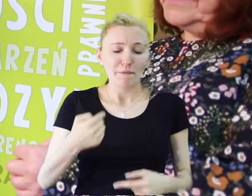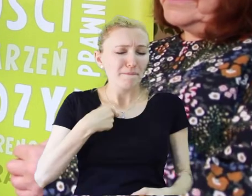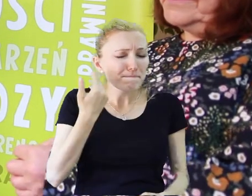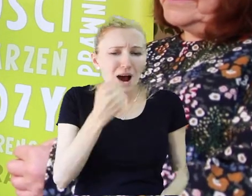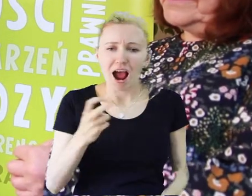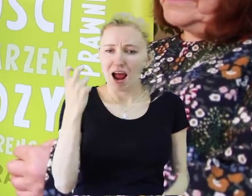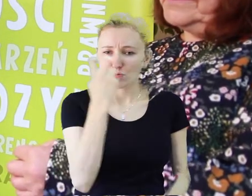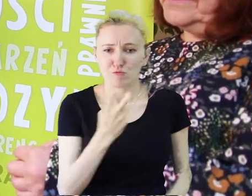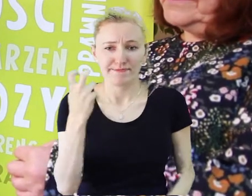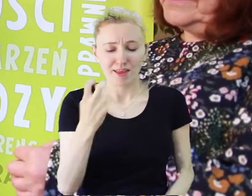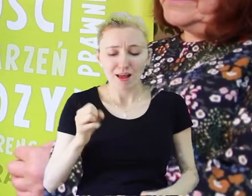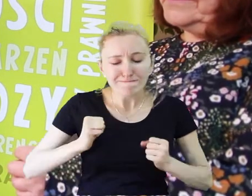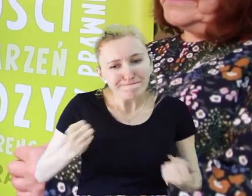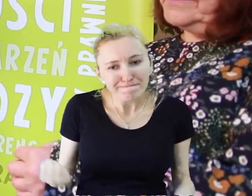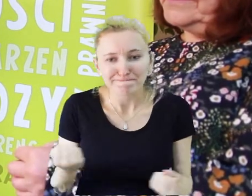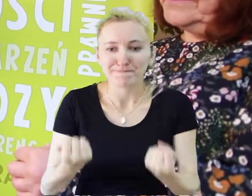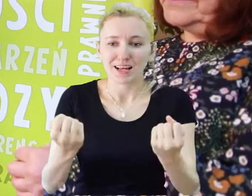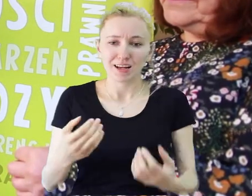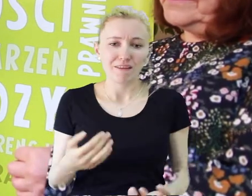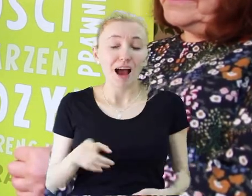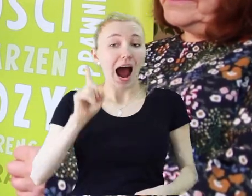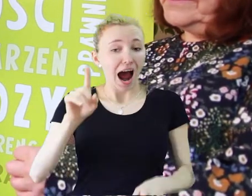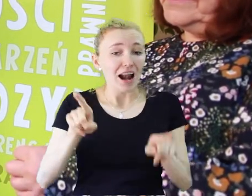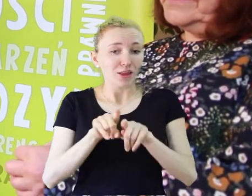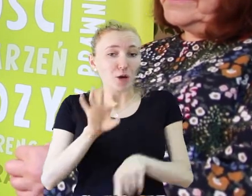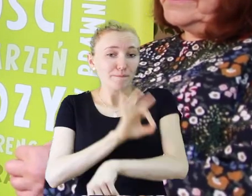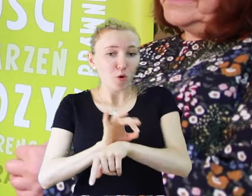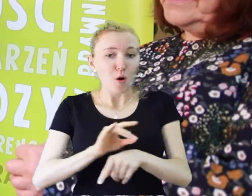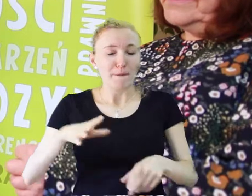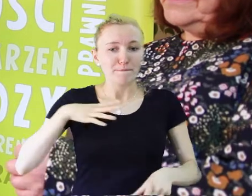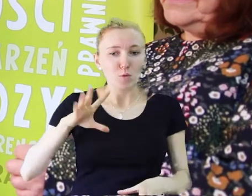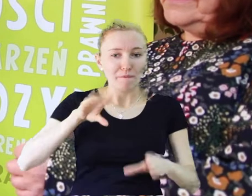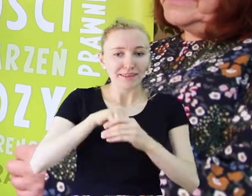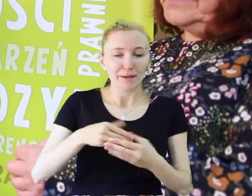to był też projekt, który dał mi wielkiego powera do działania.